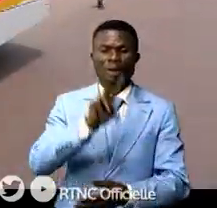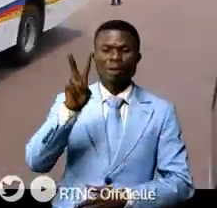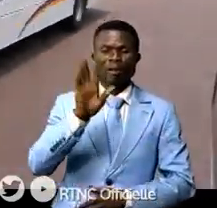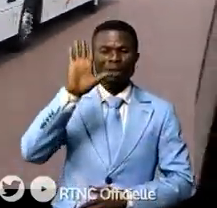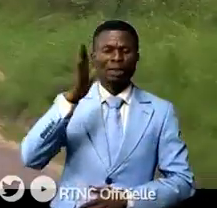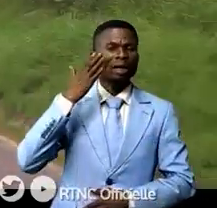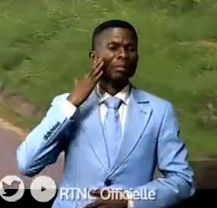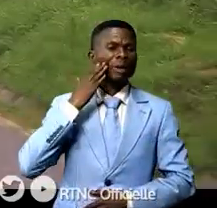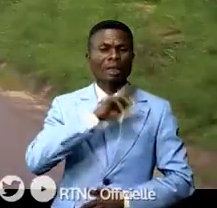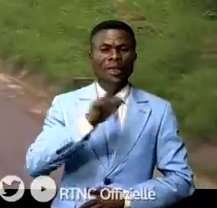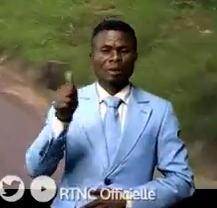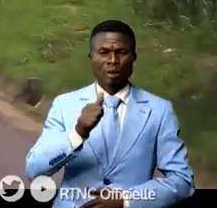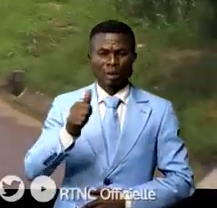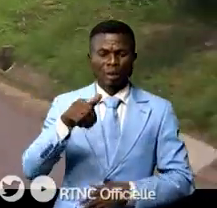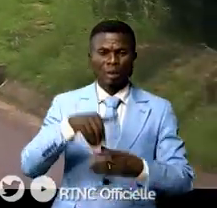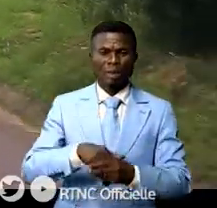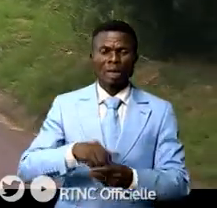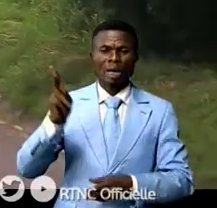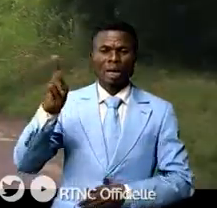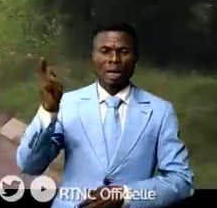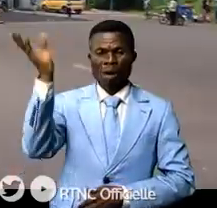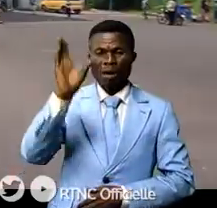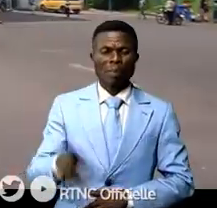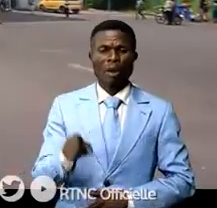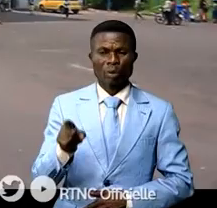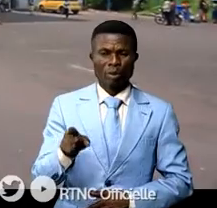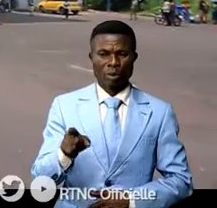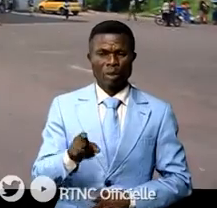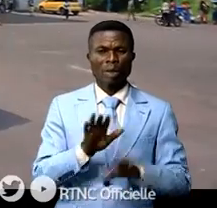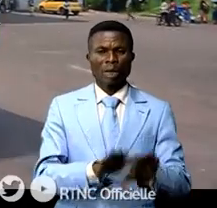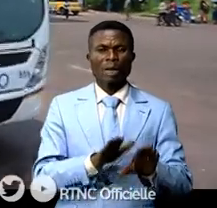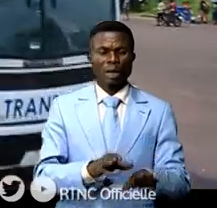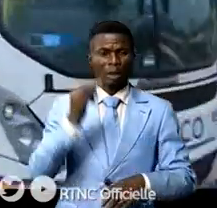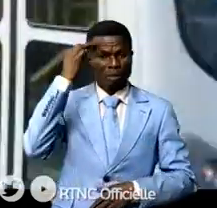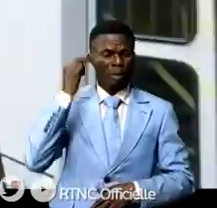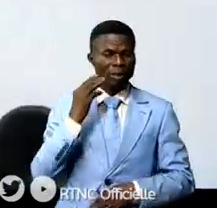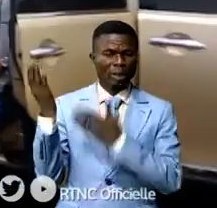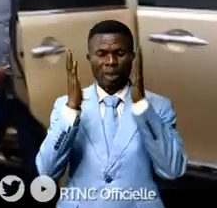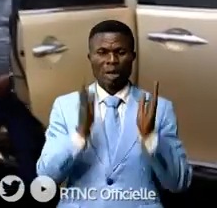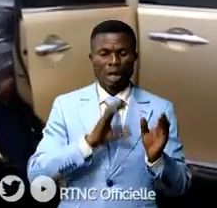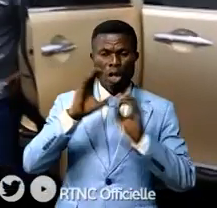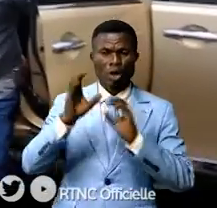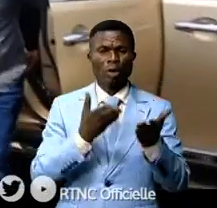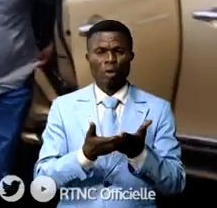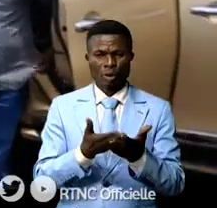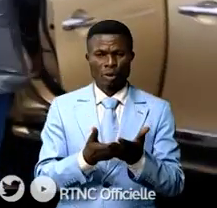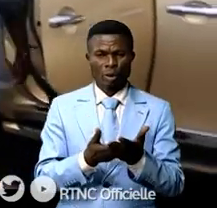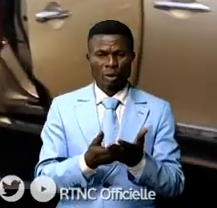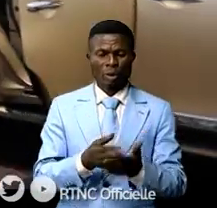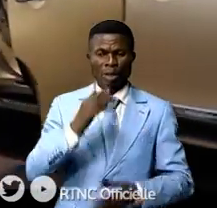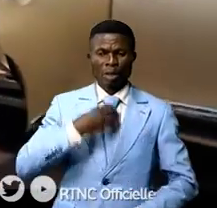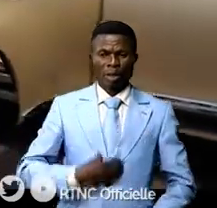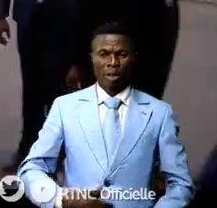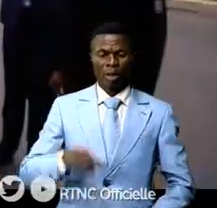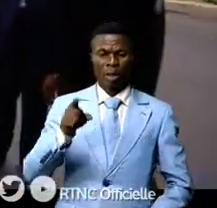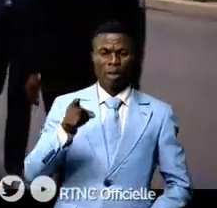2021 au niveau de Kazangulu au Congo central où attendait le ministre de transport et voie de communication, maître Didier